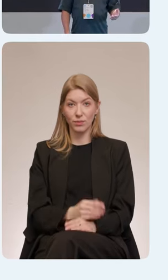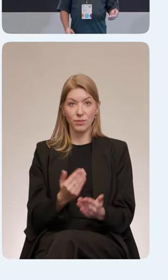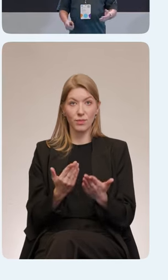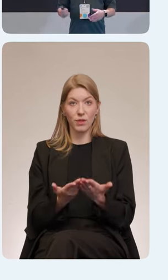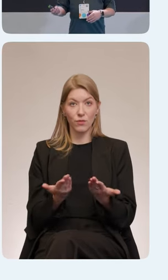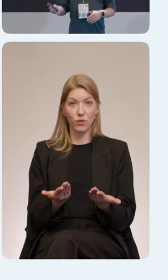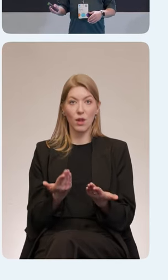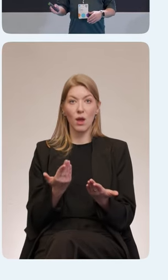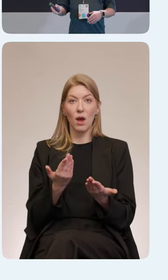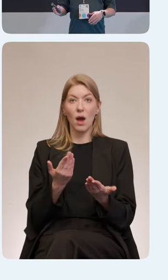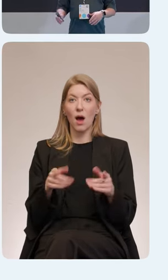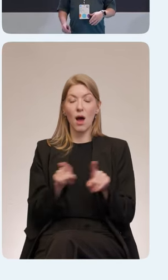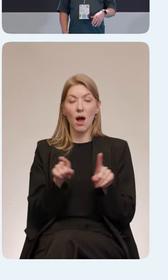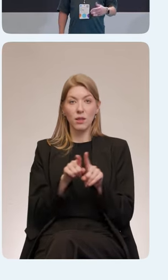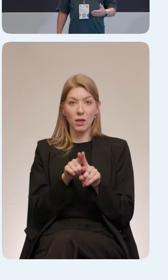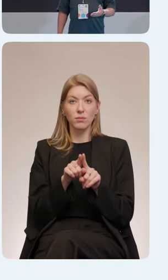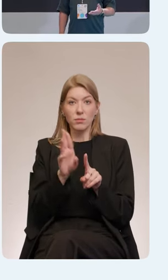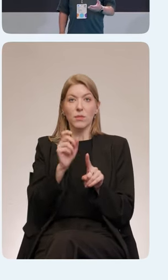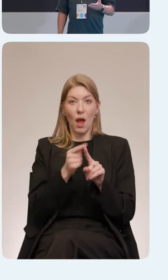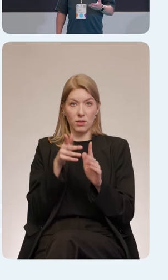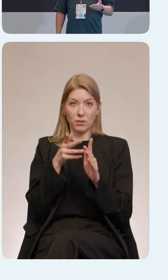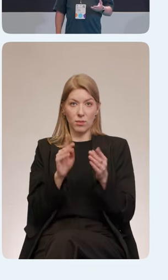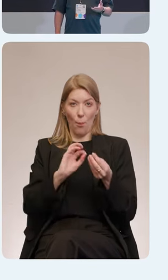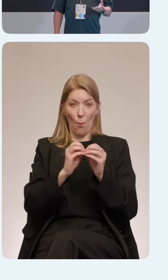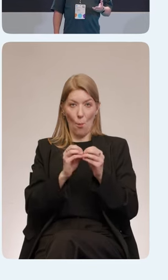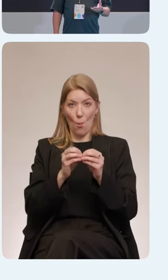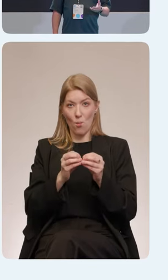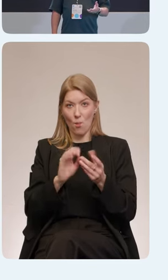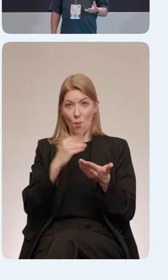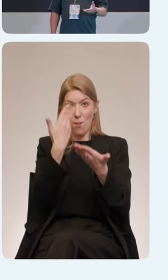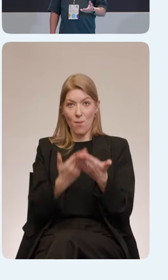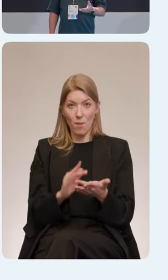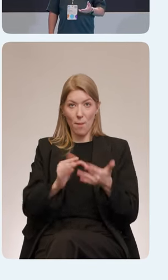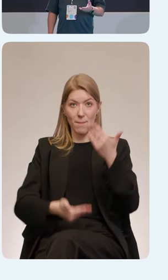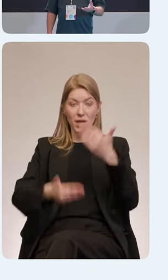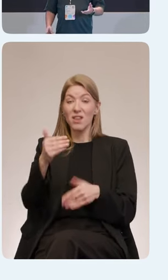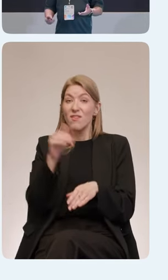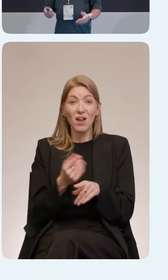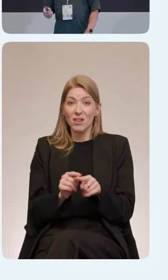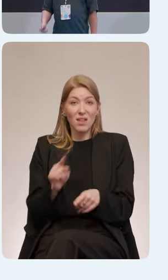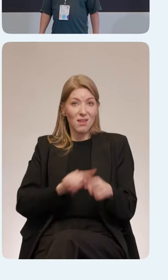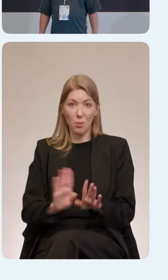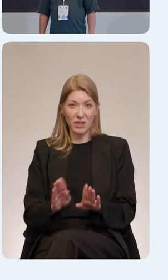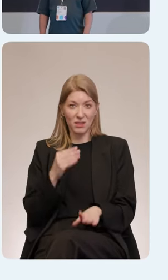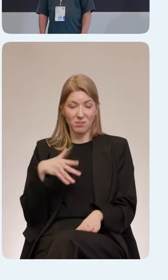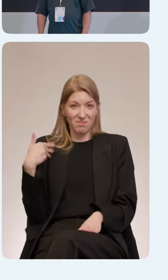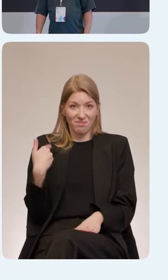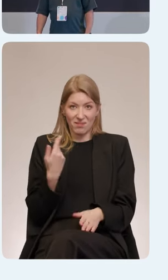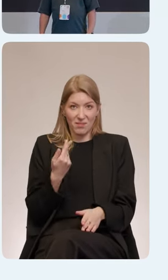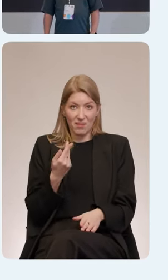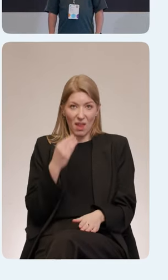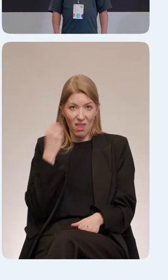и долгими вечерами вот так вот размечали макеты. Но это оказалось не очень быстро, не очень эффективно и не очень удобно.